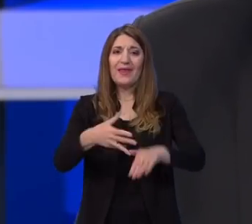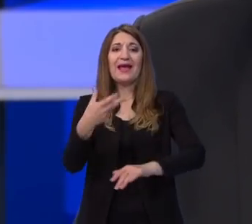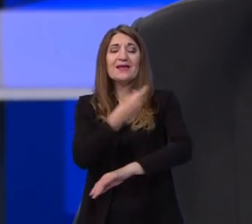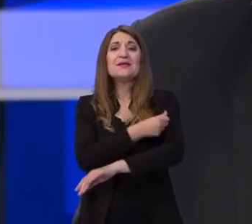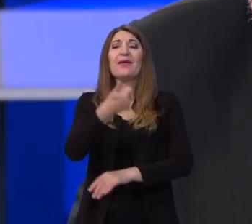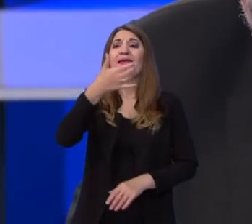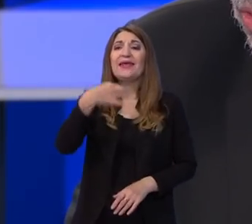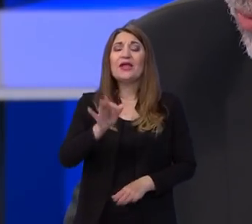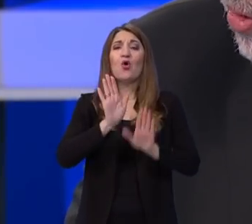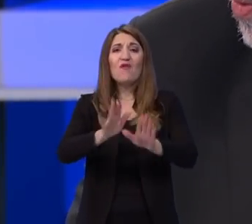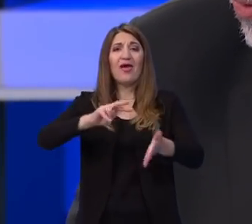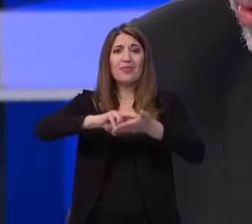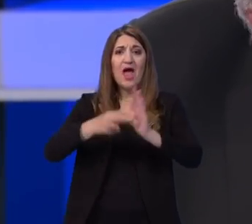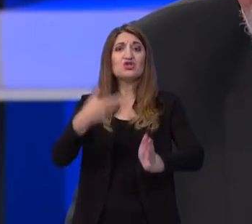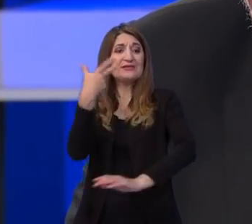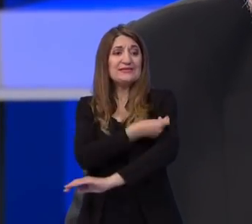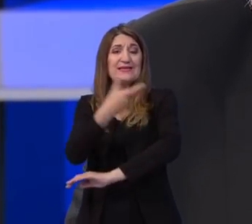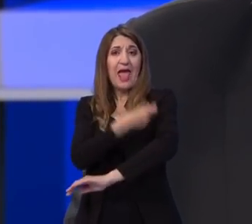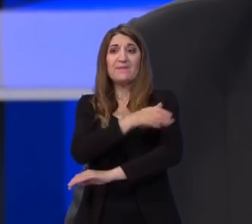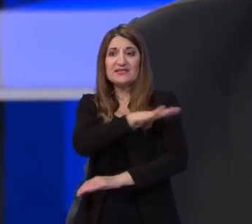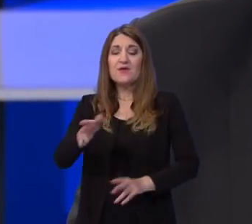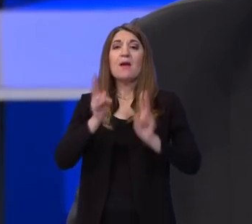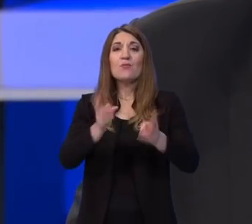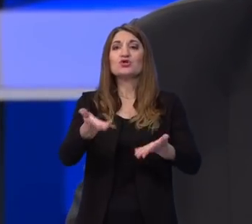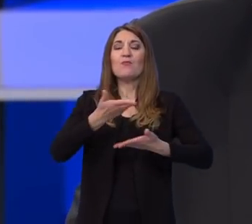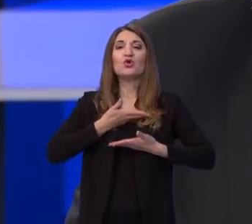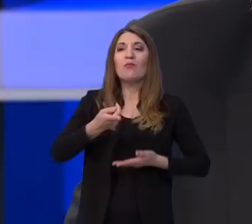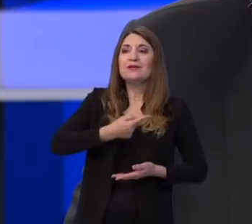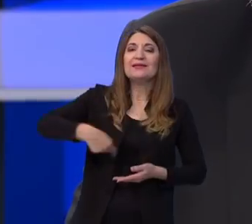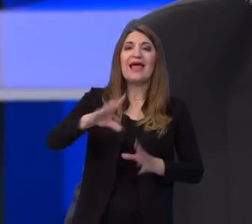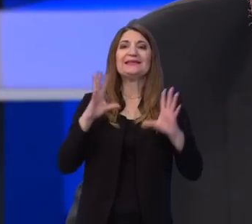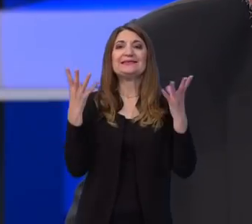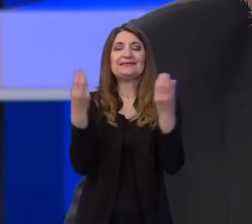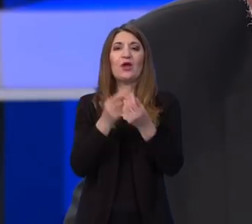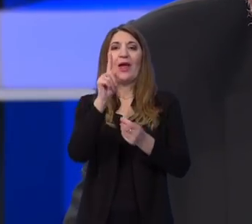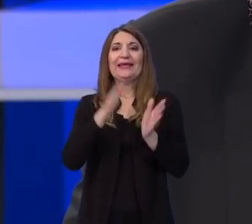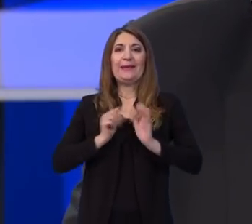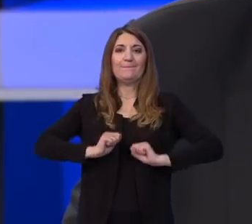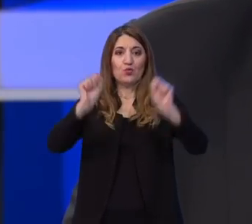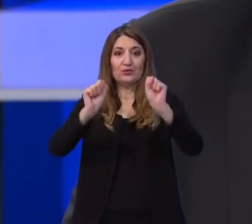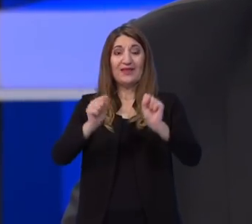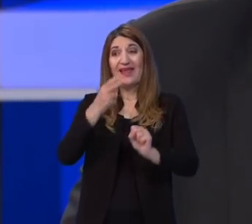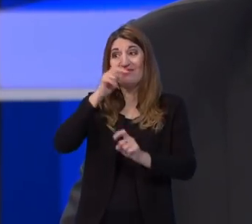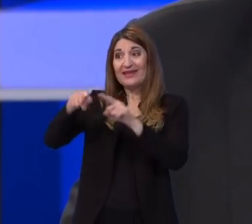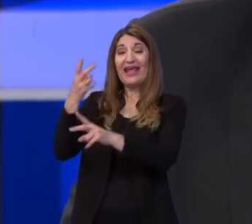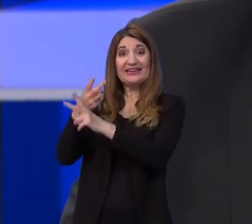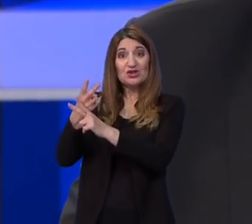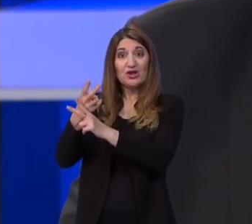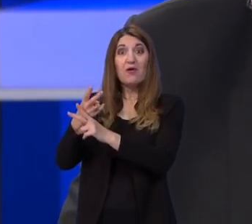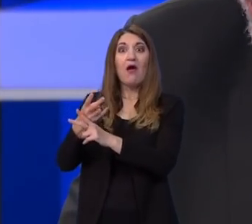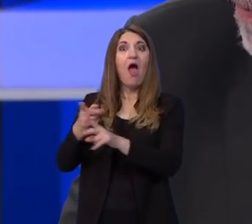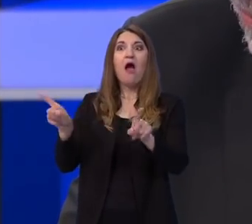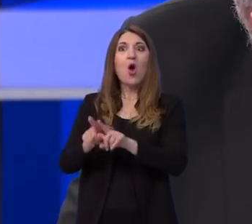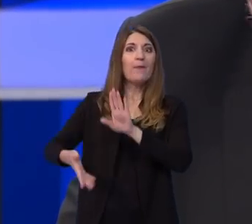procijepljivanjem ukupnog stanovništa možemo postići kolektivni imunitet. Imamo primjera zemalja gdje se čitava priča vratila